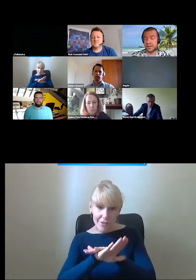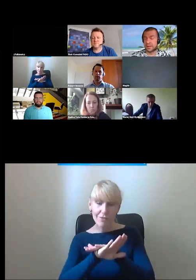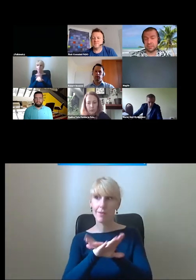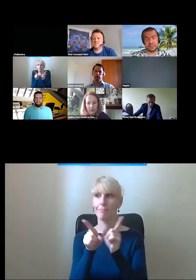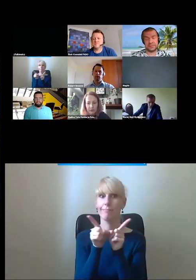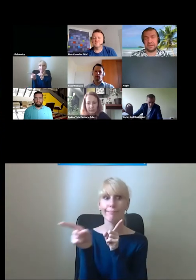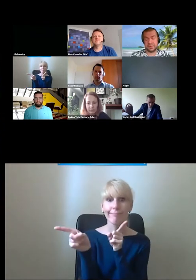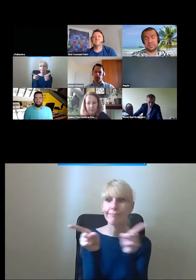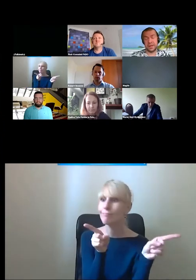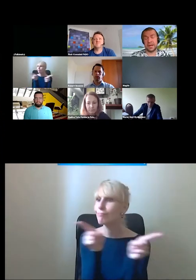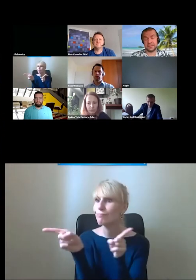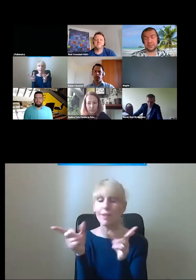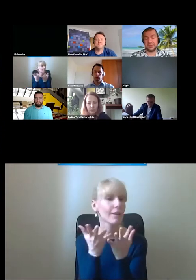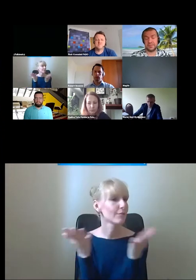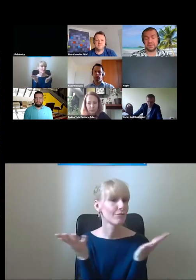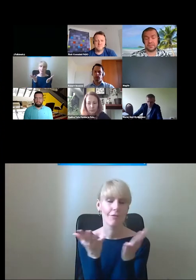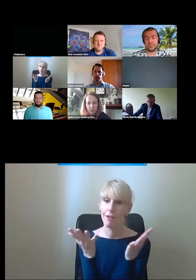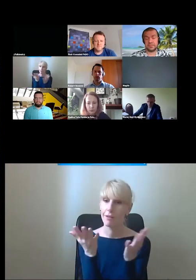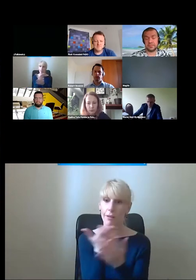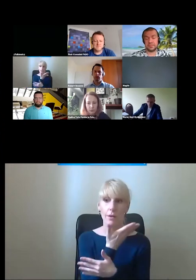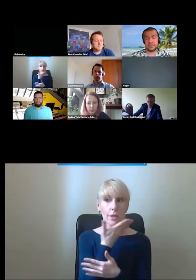to już nie jest taka prosta sprawa, żeby była jasność.